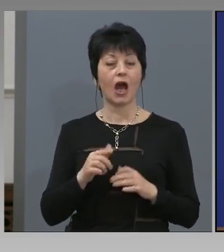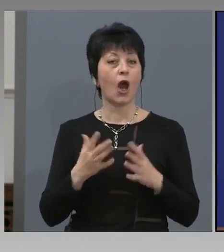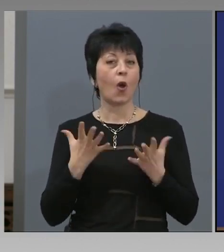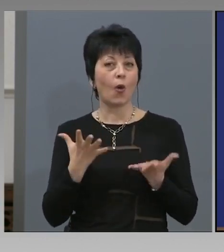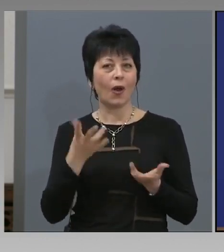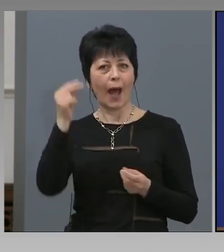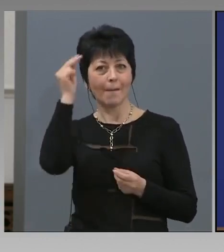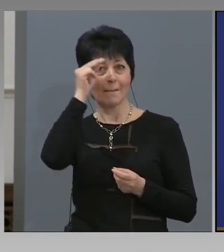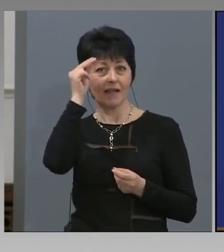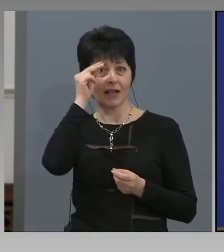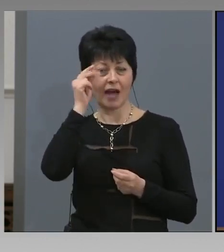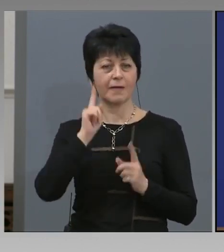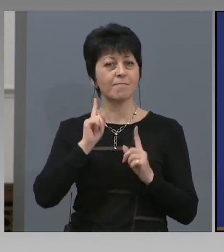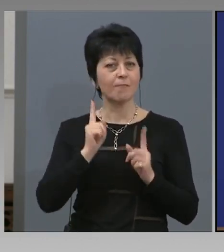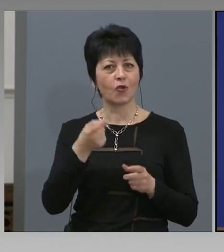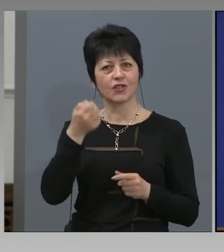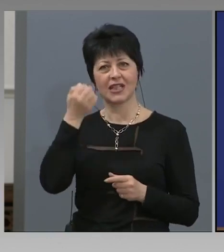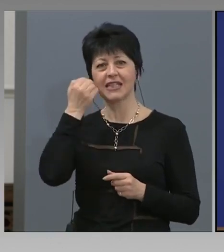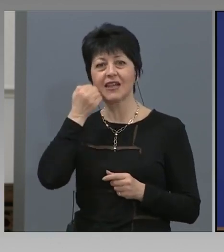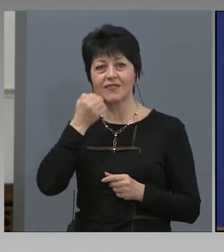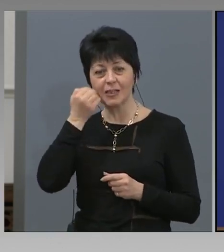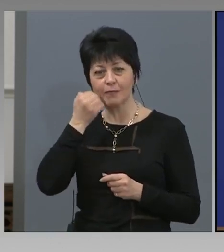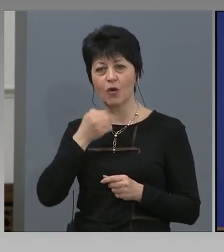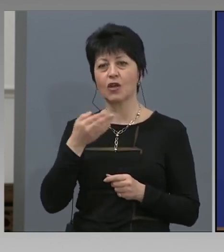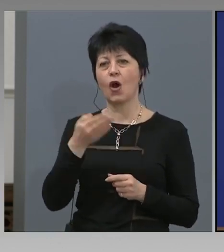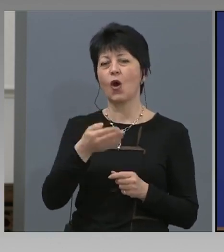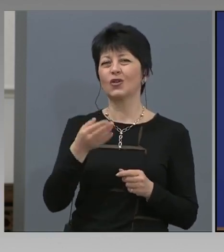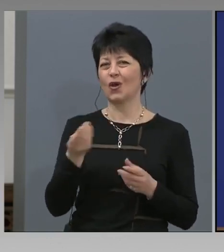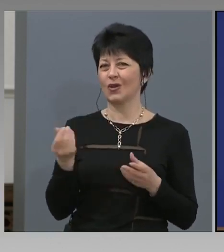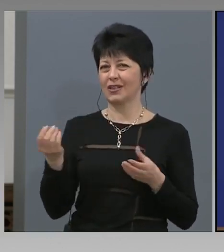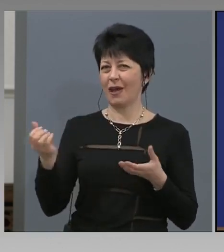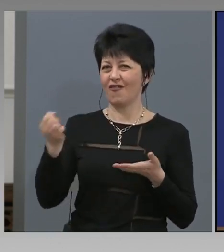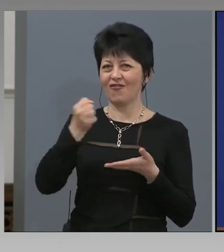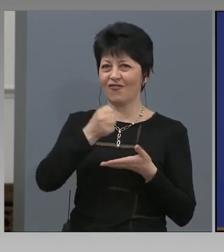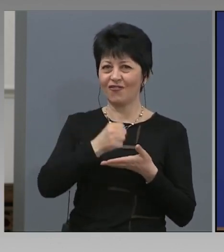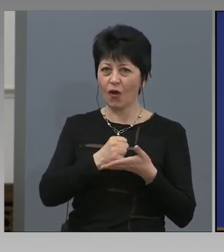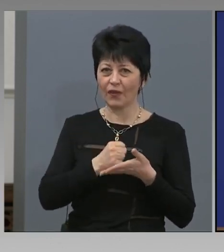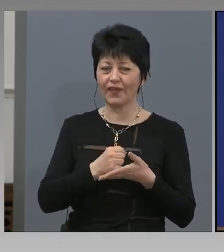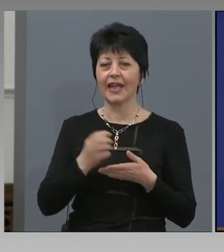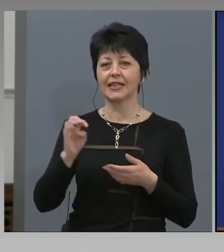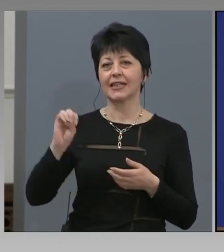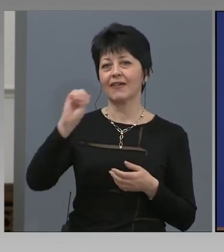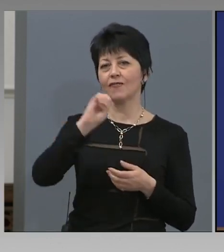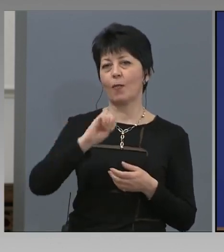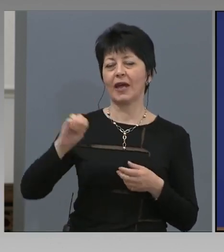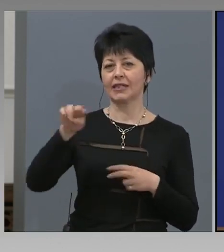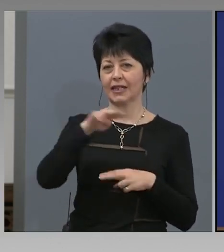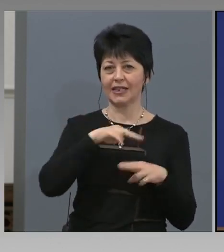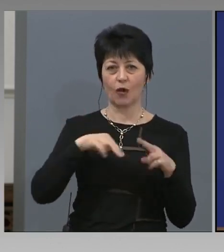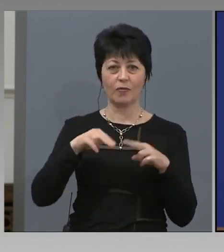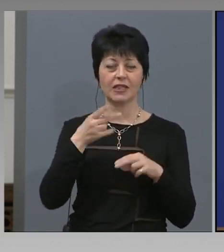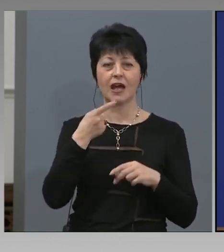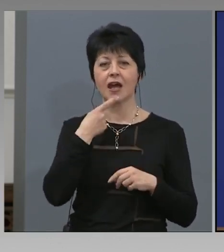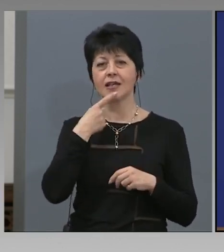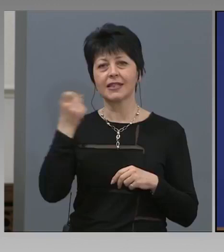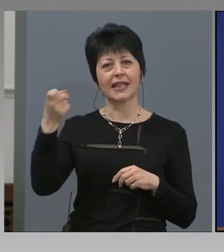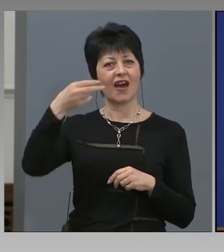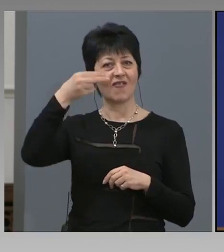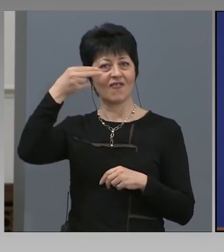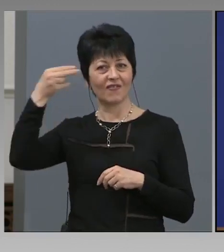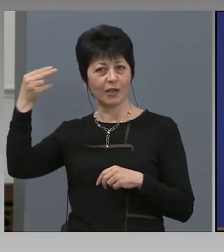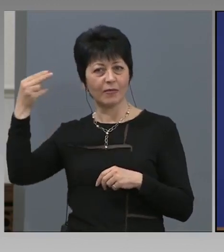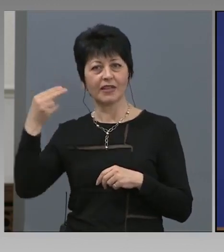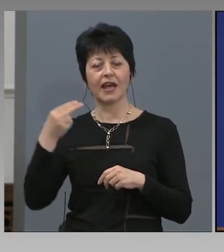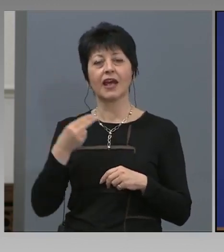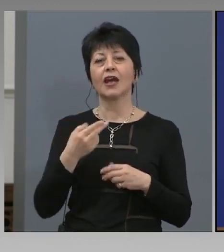България ще може да се възползва от този фонд на Европейската комисия за фирмите, които ще поставят хората си в